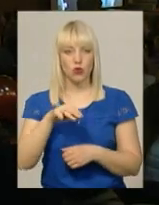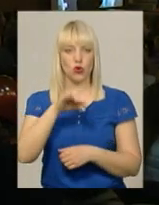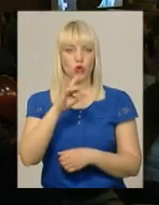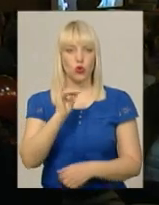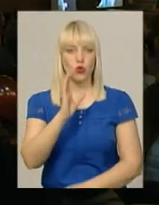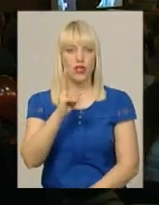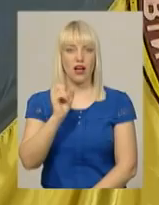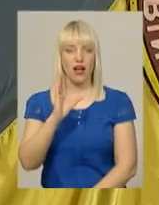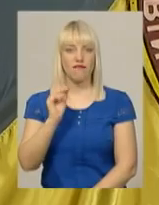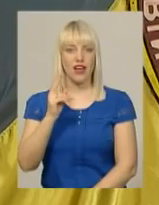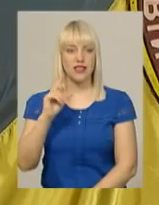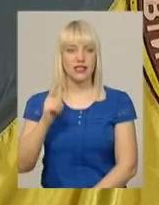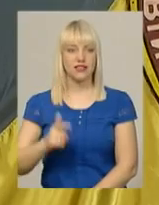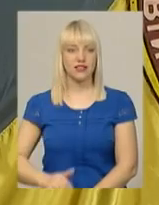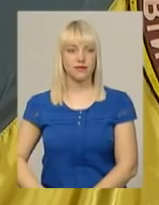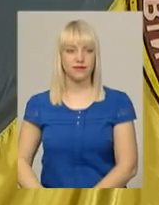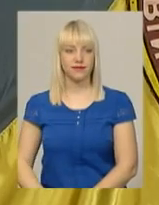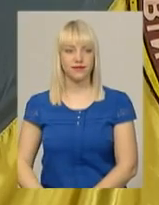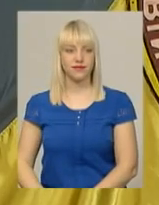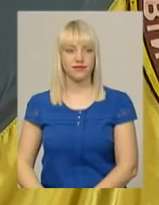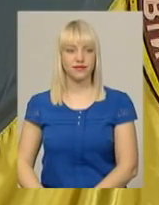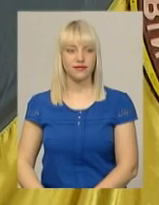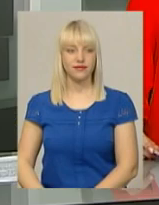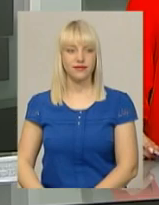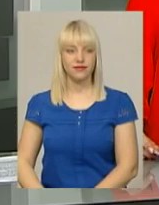Юрій Курочка, Олександр Горішевський, новини Поділля Центр.